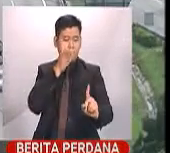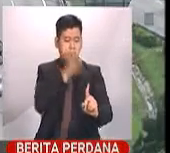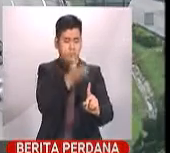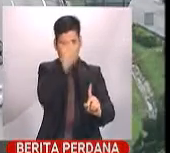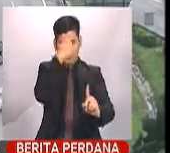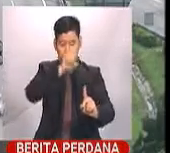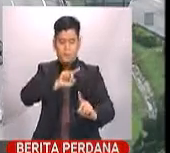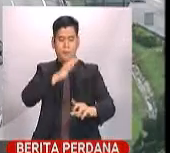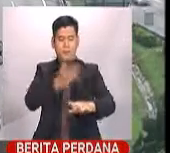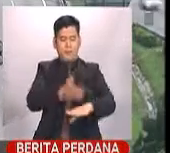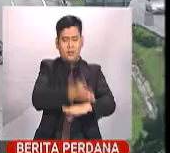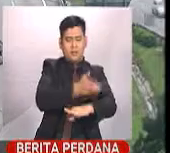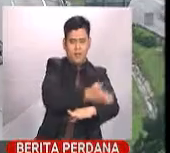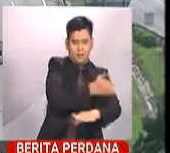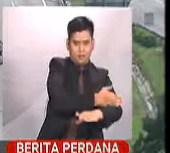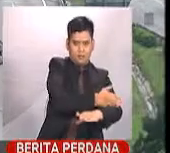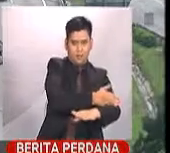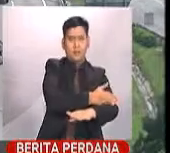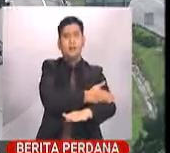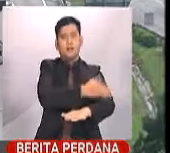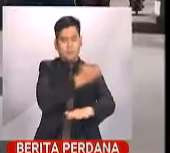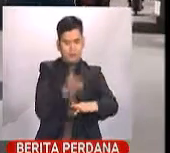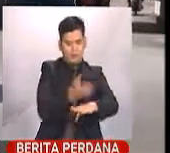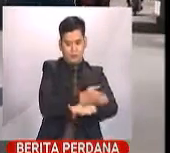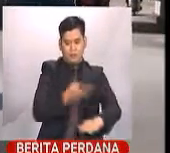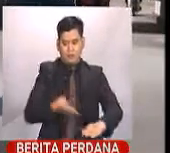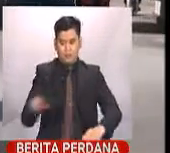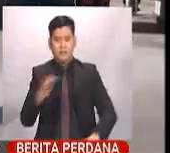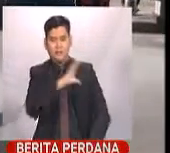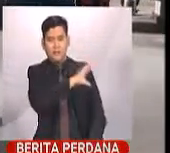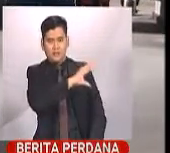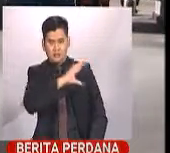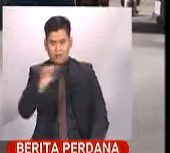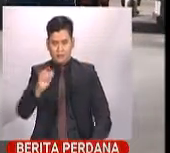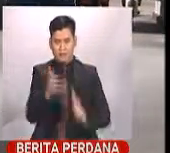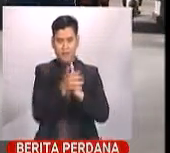bagi meningkatkan kapasiti dan pembangunan bakat tempatan.